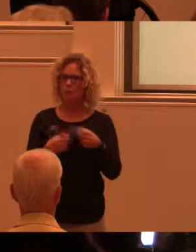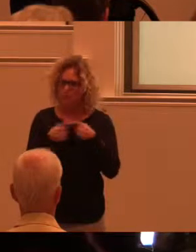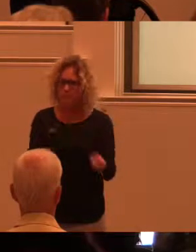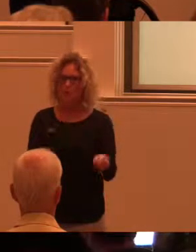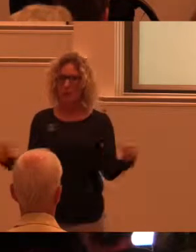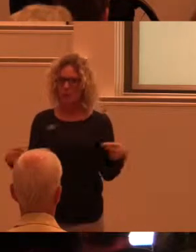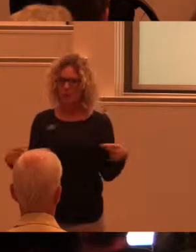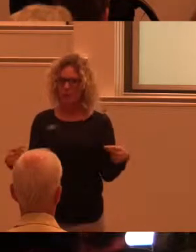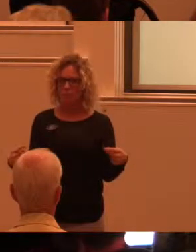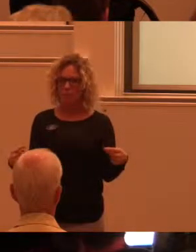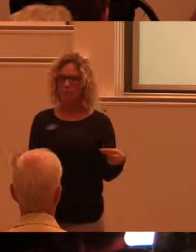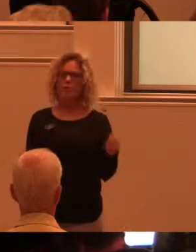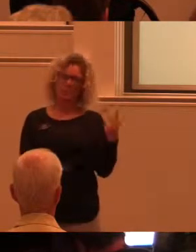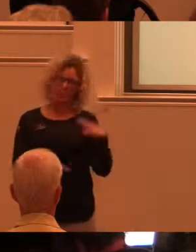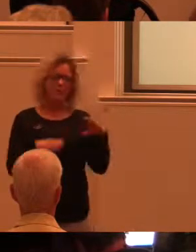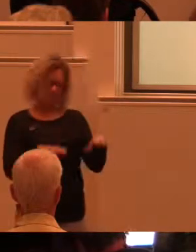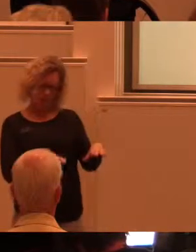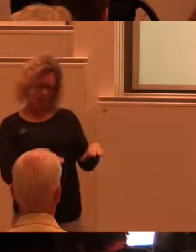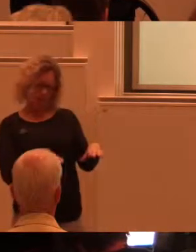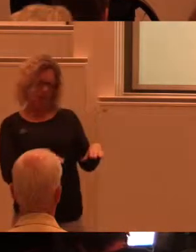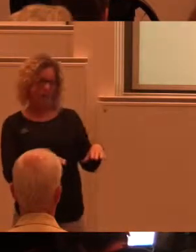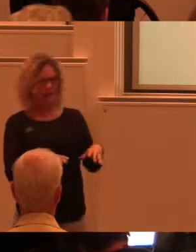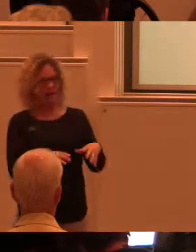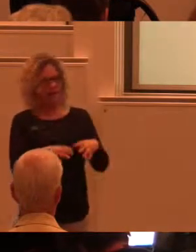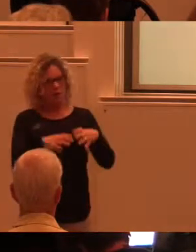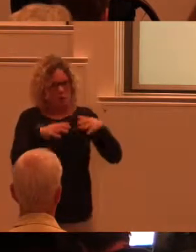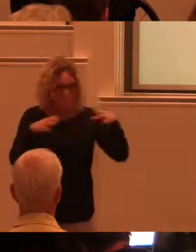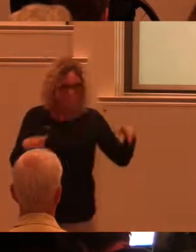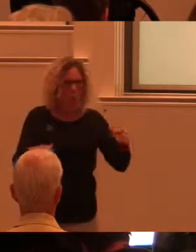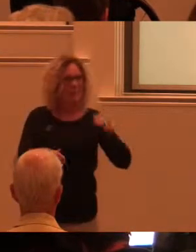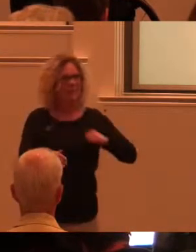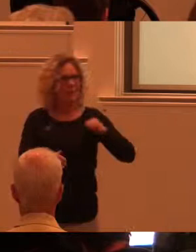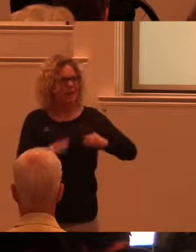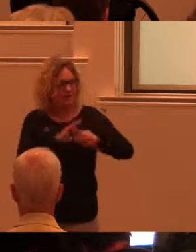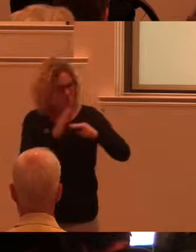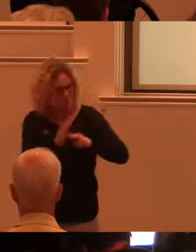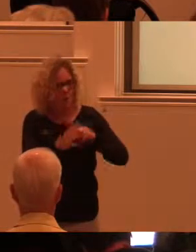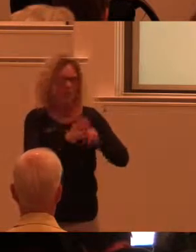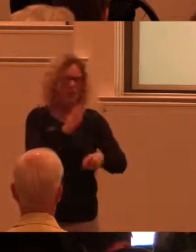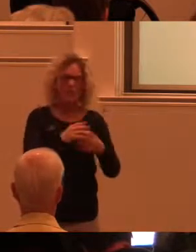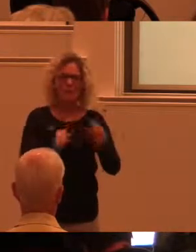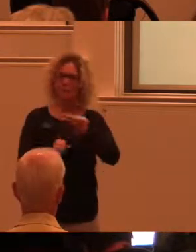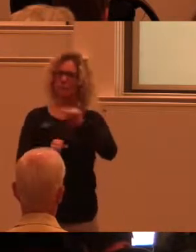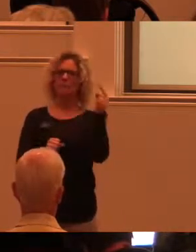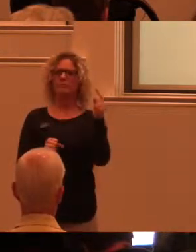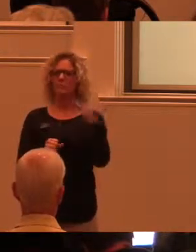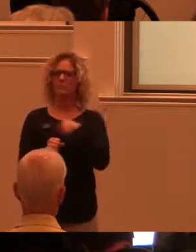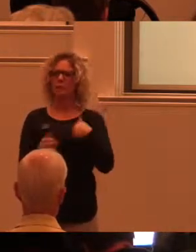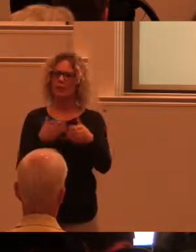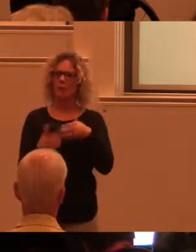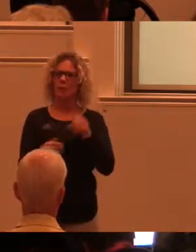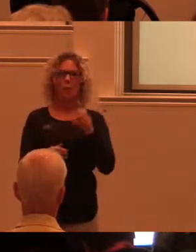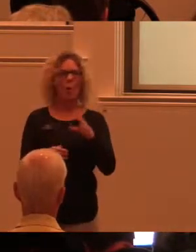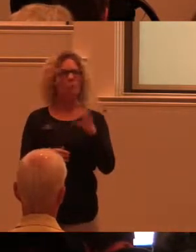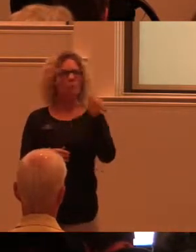En del av det här finns kvar. När det gäller stora tillgänglighetsplaner och liknande. Men det första vi gör när vi till exempel får